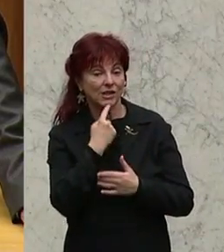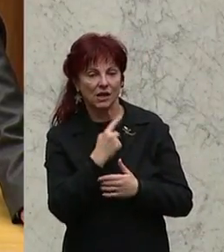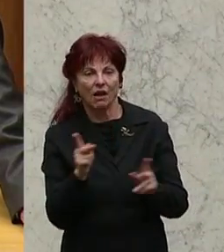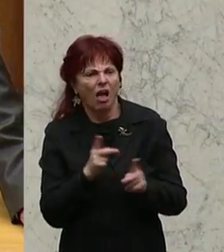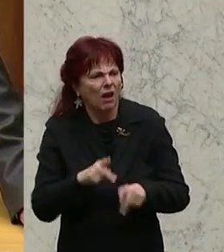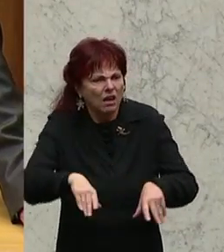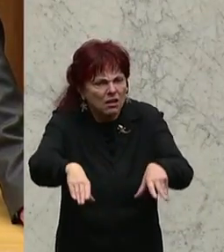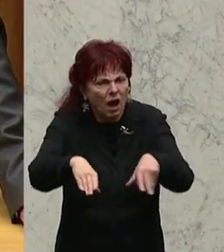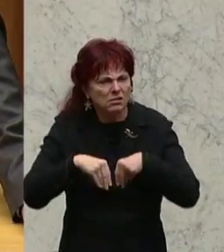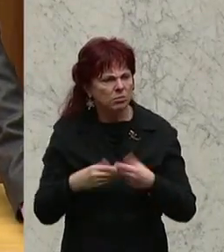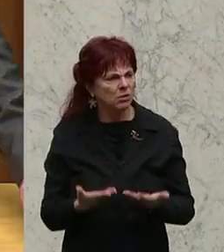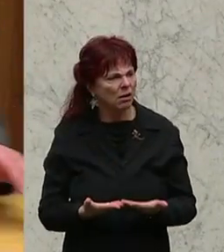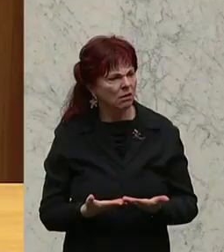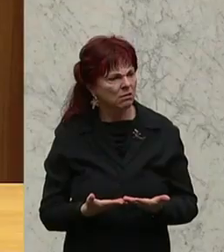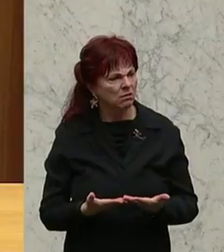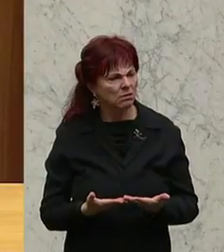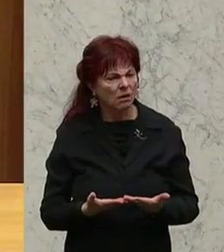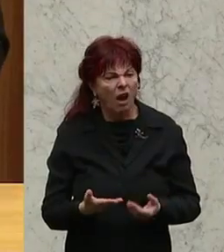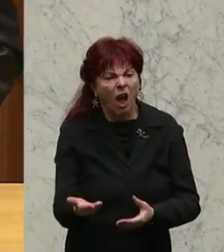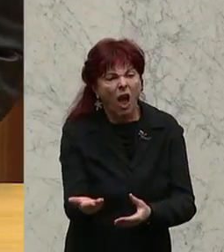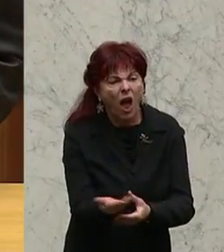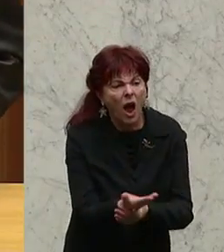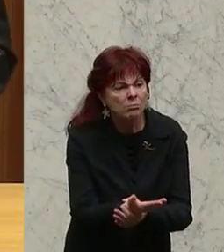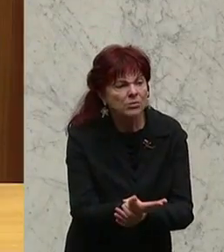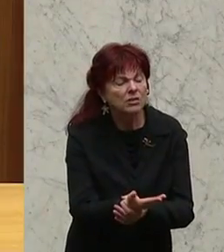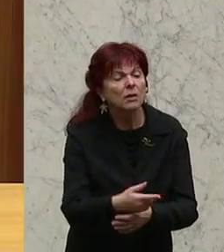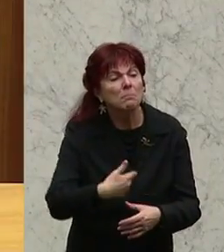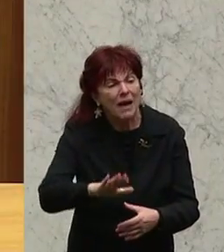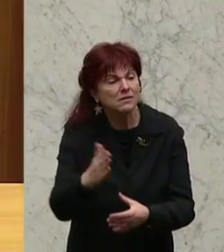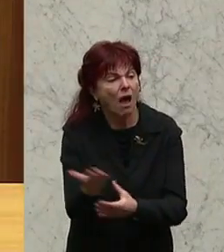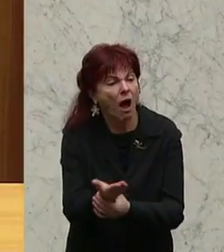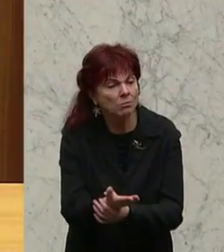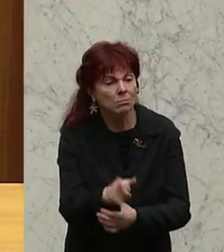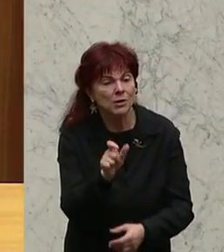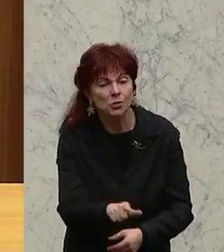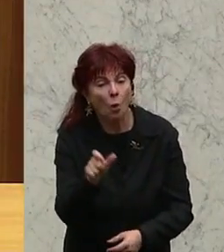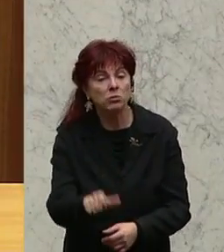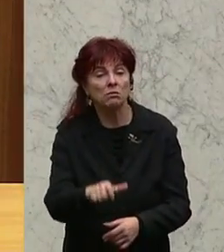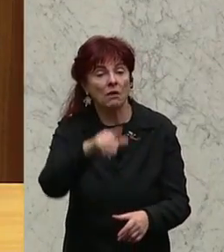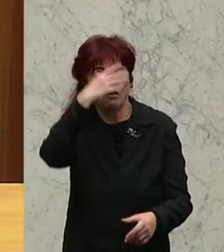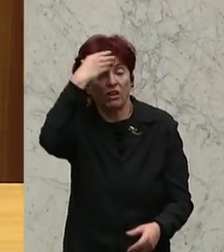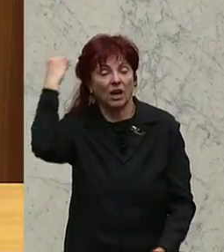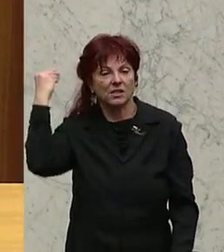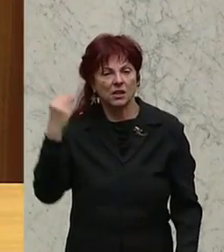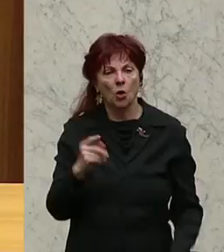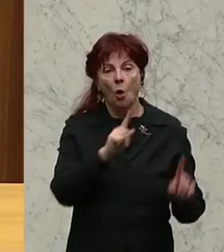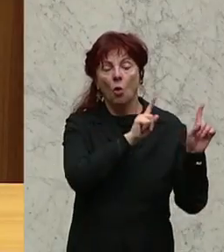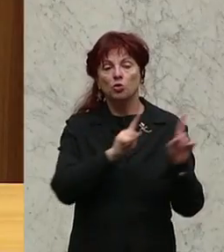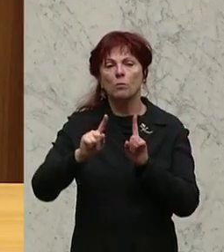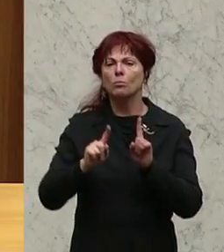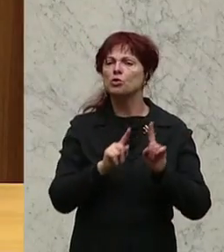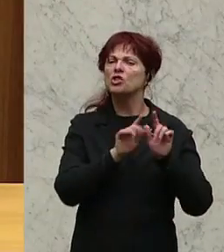Unzumutbarkeit ist, nämlich die Ärmsten der Armen hier schlicht und einfach nicht zu bedenken. Und wenn man hört, die Musikkapellen in den einzelnen